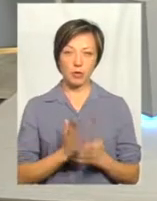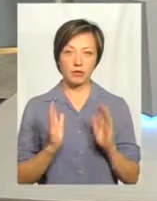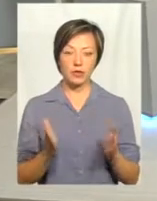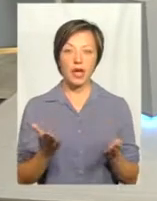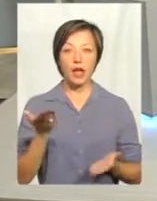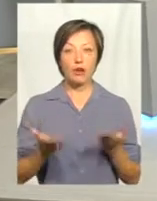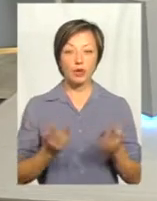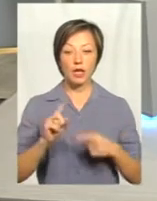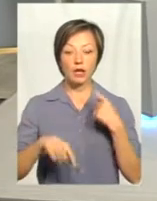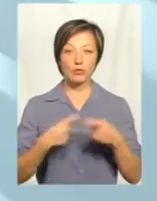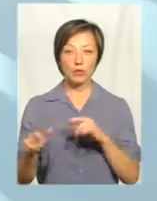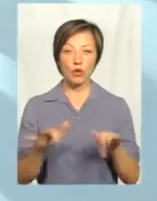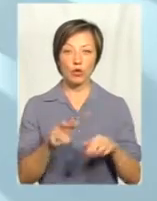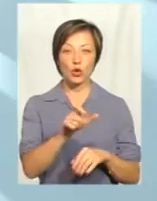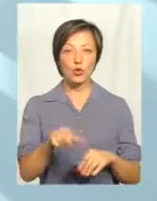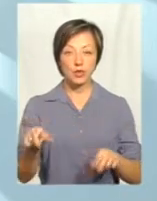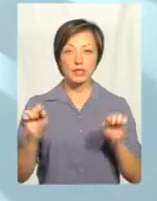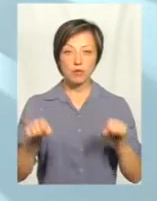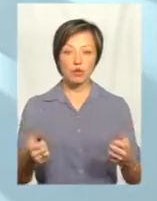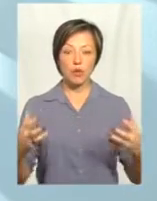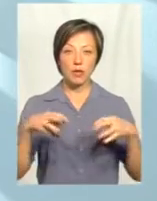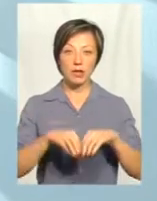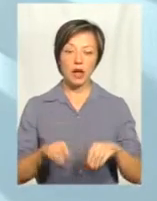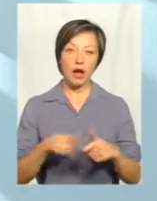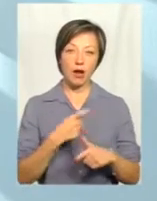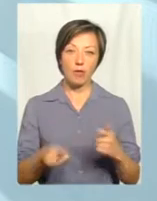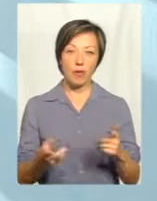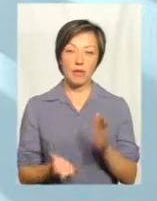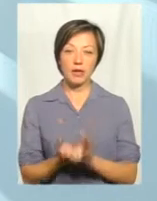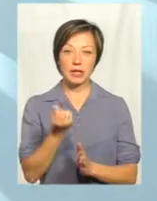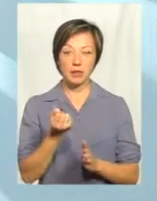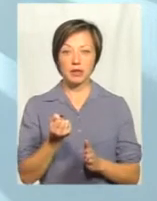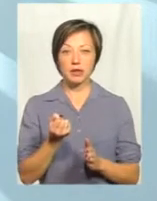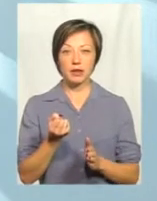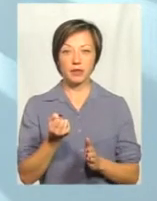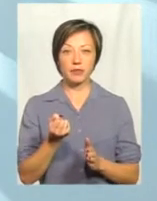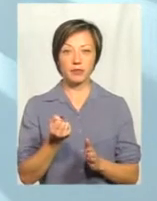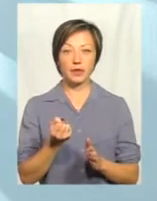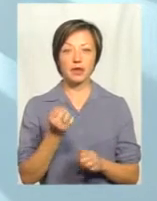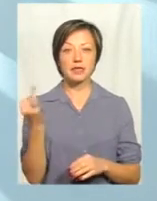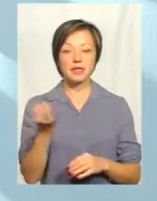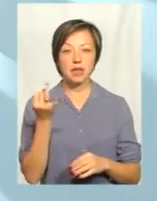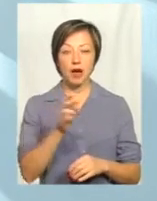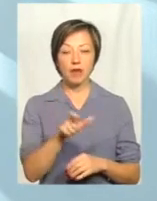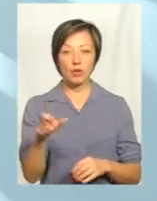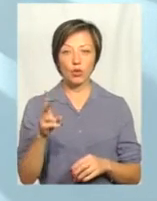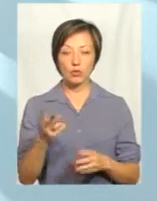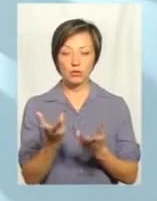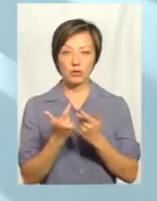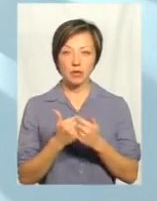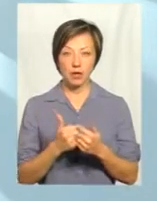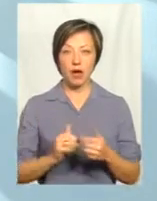Звісно, що якщо наступним кроком ці люди зможуть об'єднатися, або їх зможе підтримати ті, зацікавлені, хто я перечислюю,